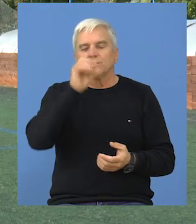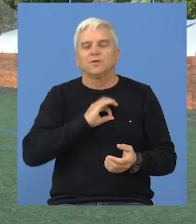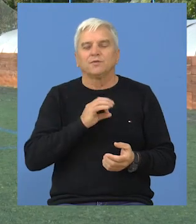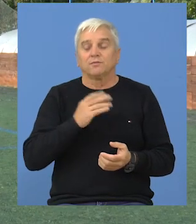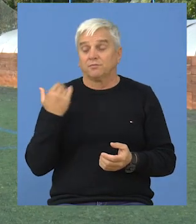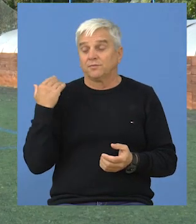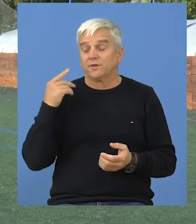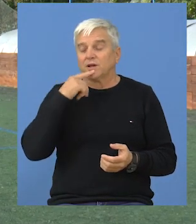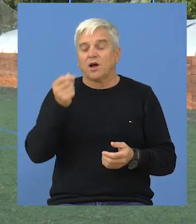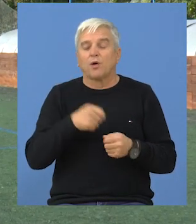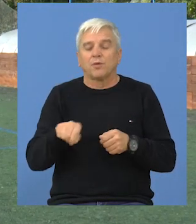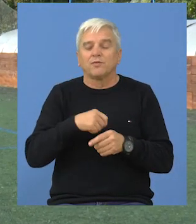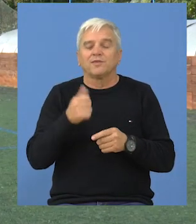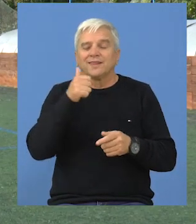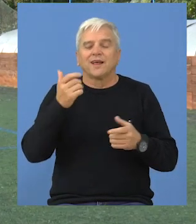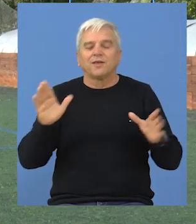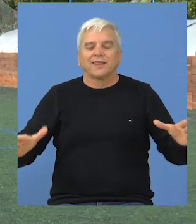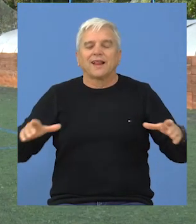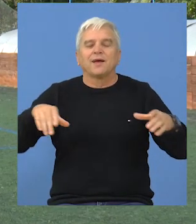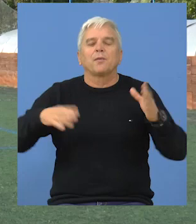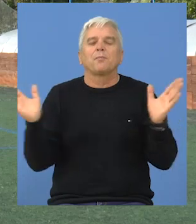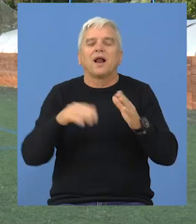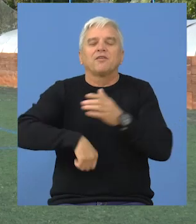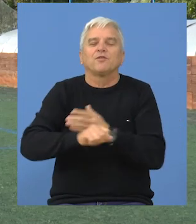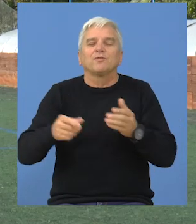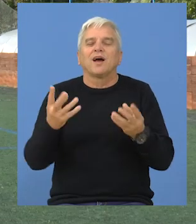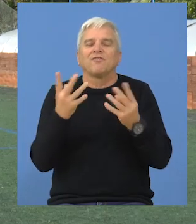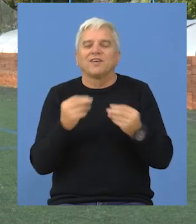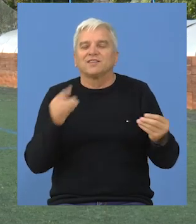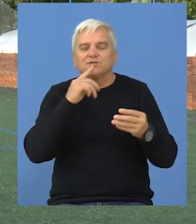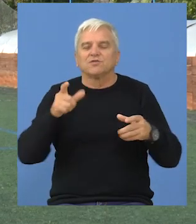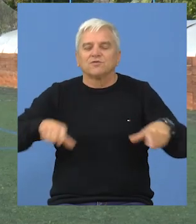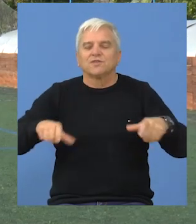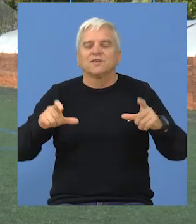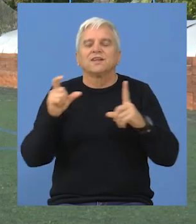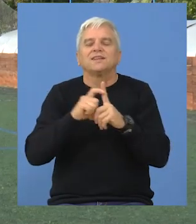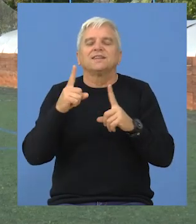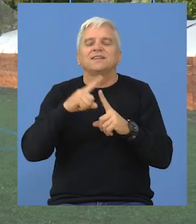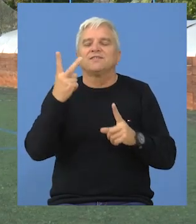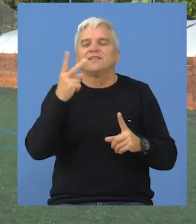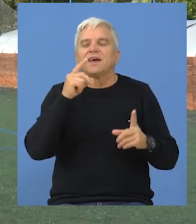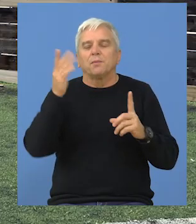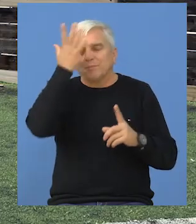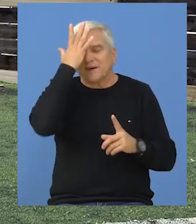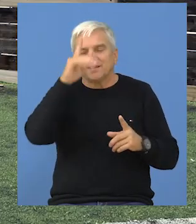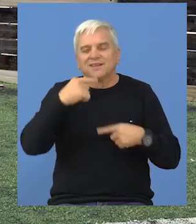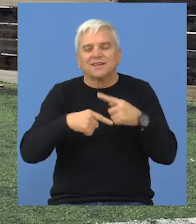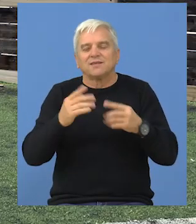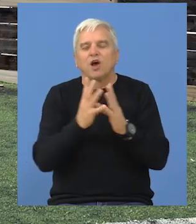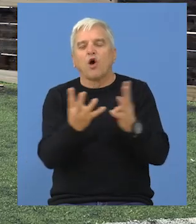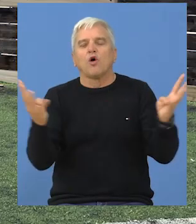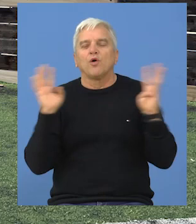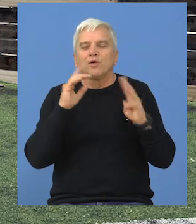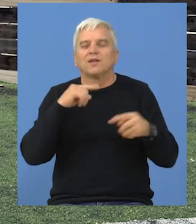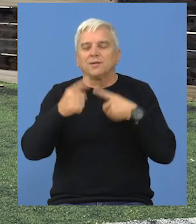Opština Beče nedavno je obnovila deo terena za mali futbol sa veštačkom podlogom u dvorištu DTV Partizan. Zamenjene